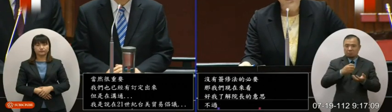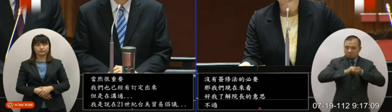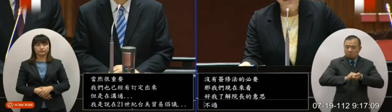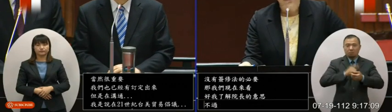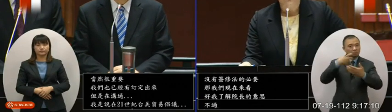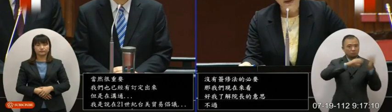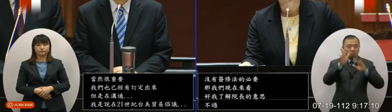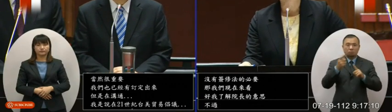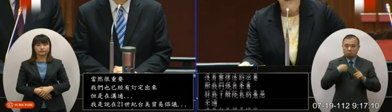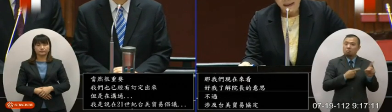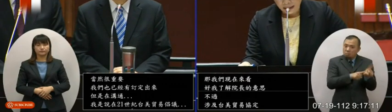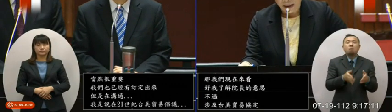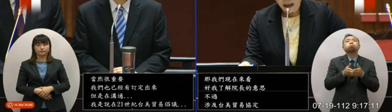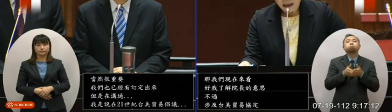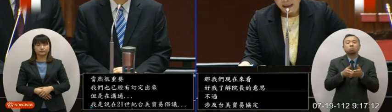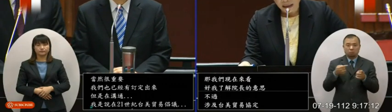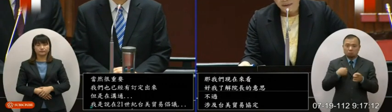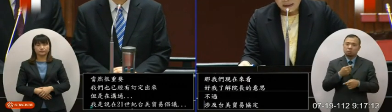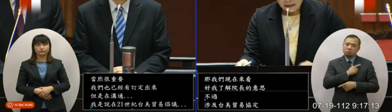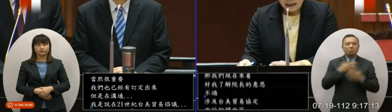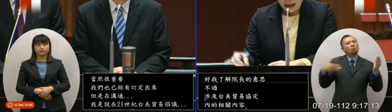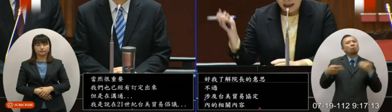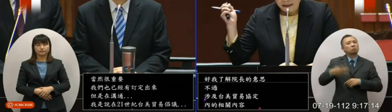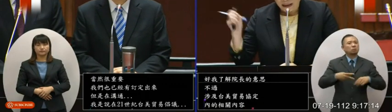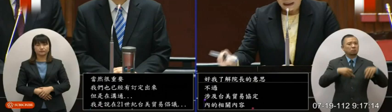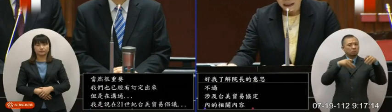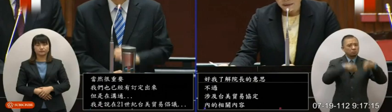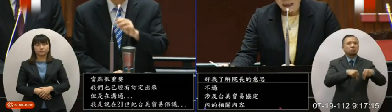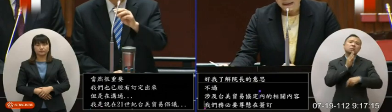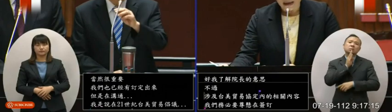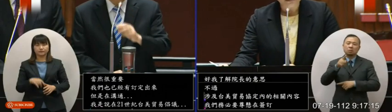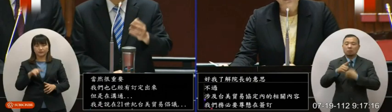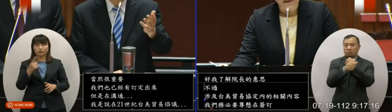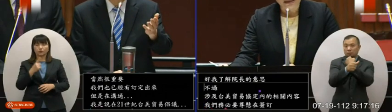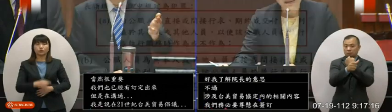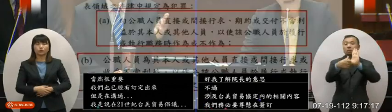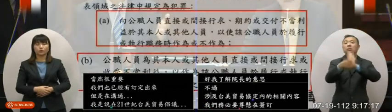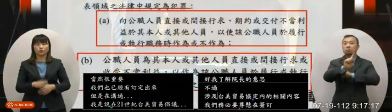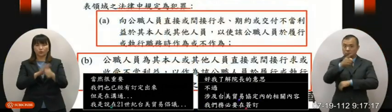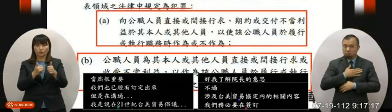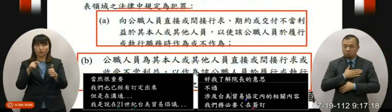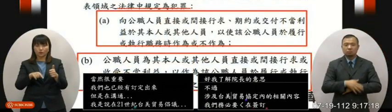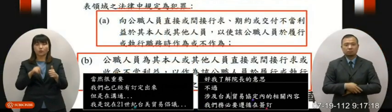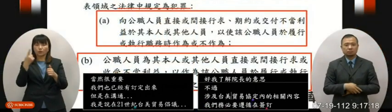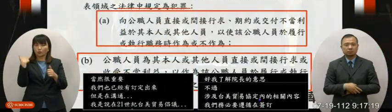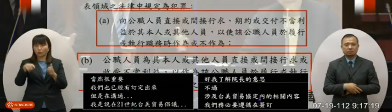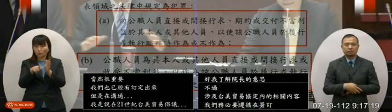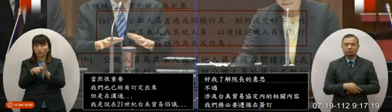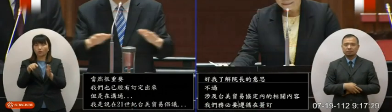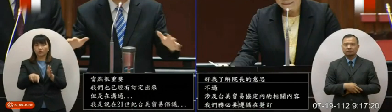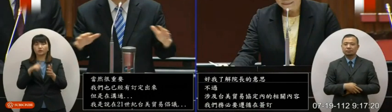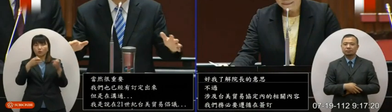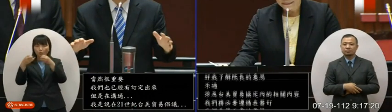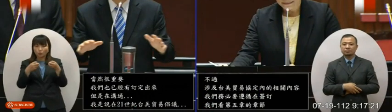务必要去遵循对不对我们再来签订嘛那第五你看这个第五章的张敏是什么你知道吗就是因为当时在